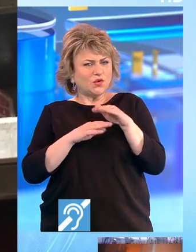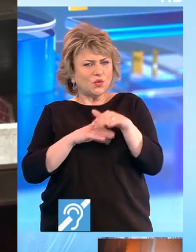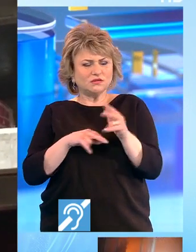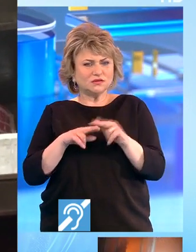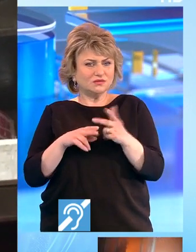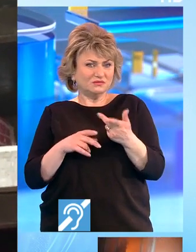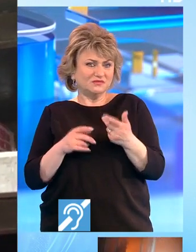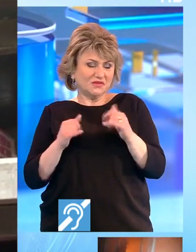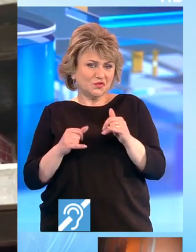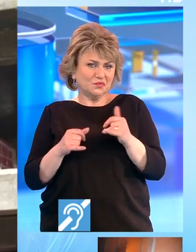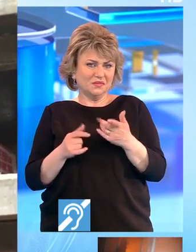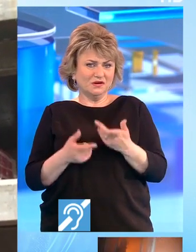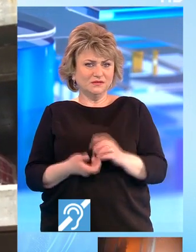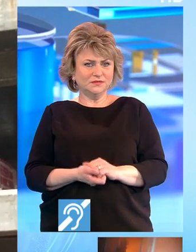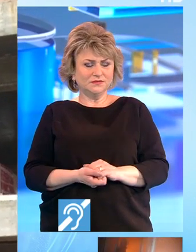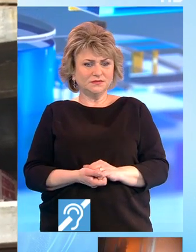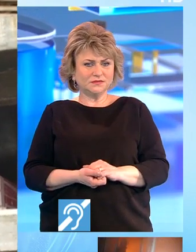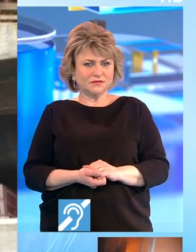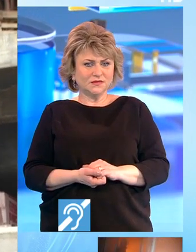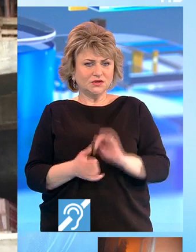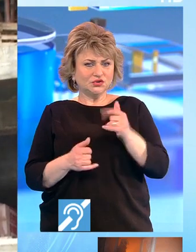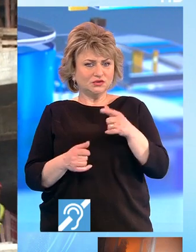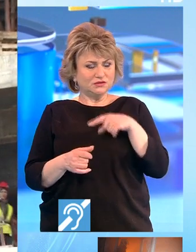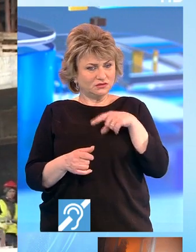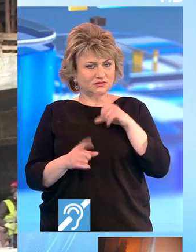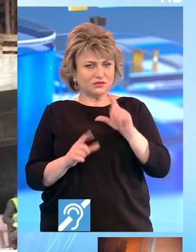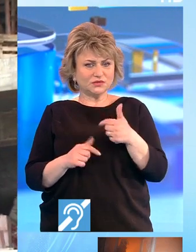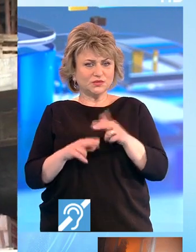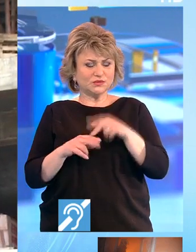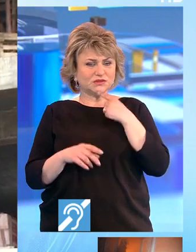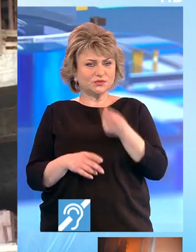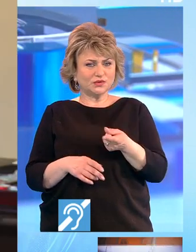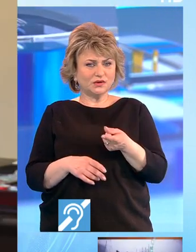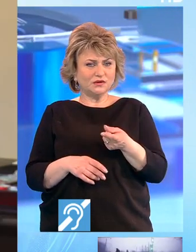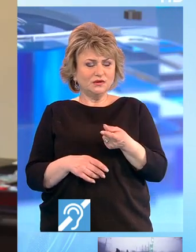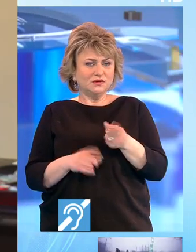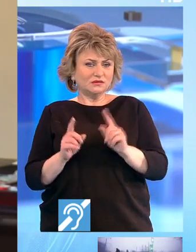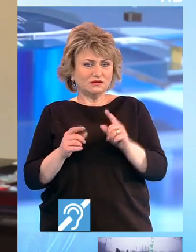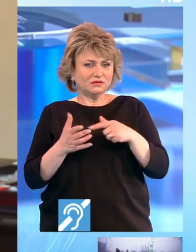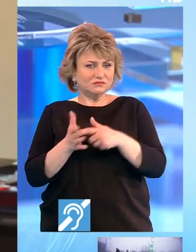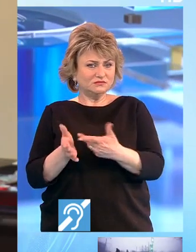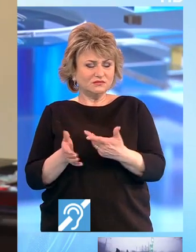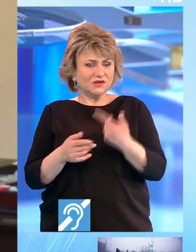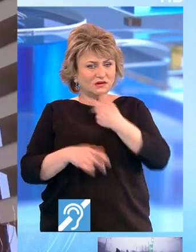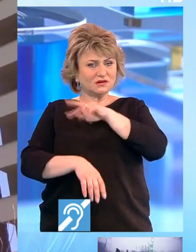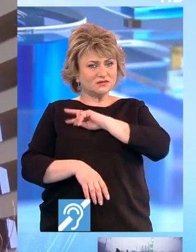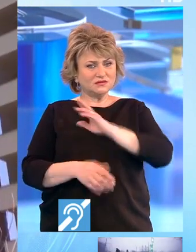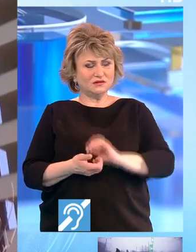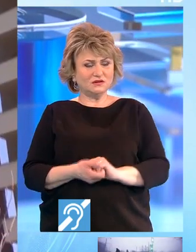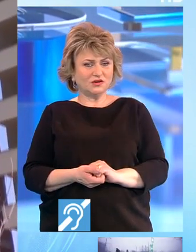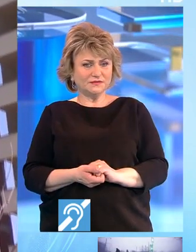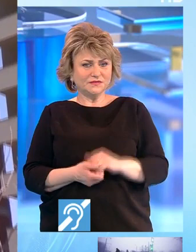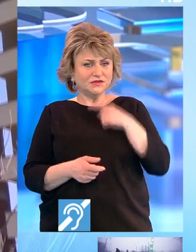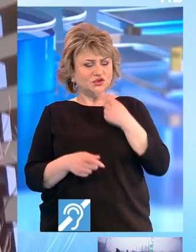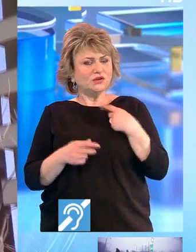contextul actual a încetinit puțin, să spunem, ritmul de acordare a garanțiilor. Deși